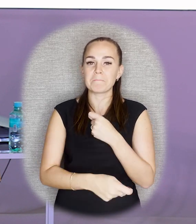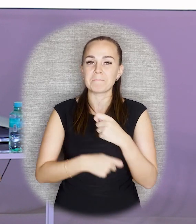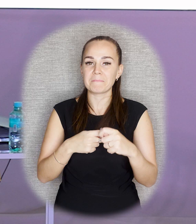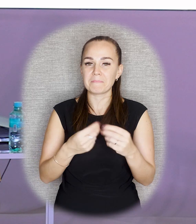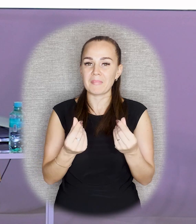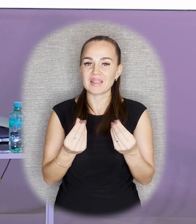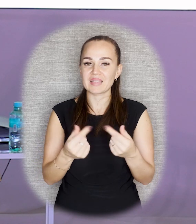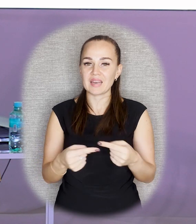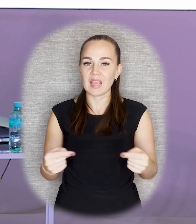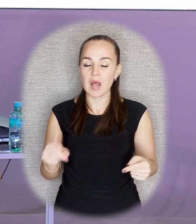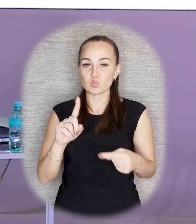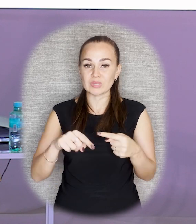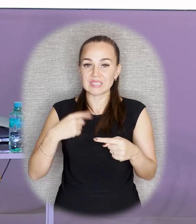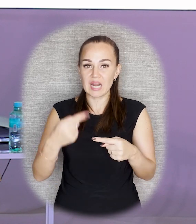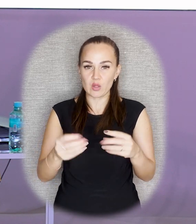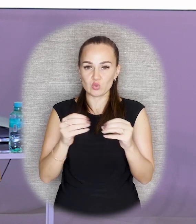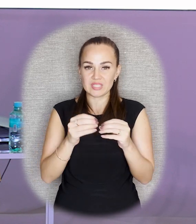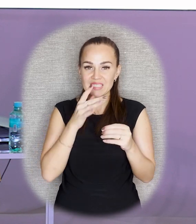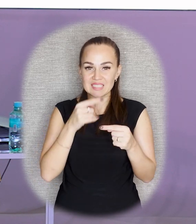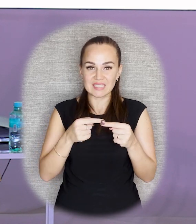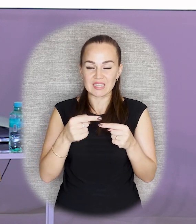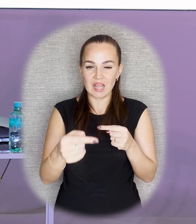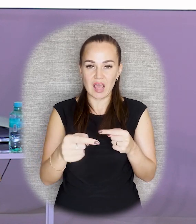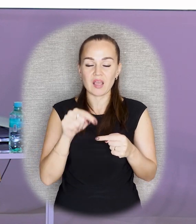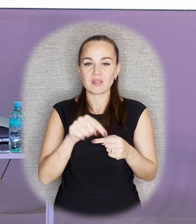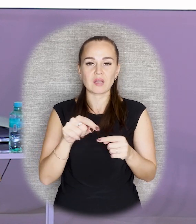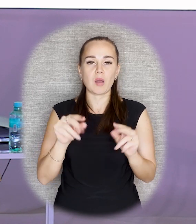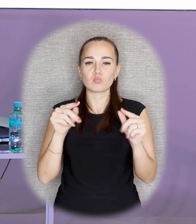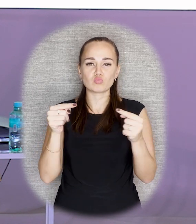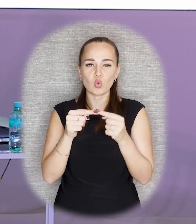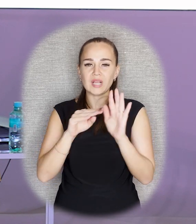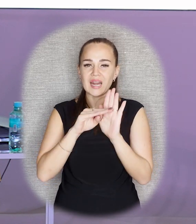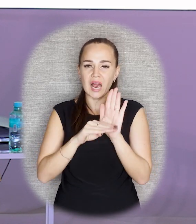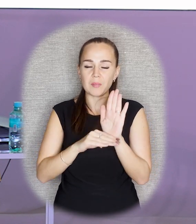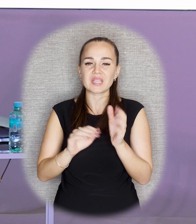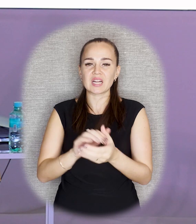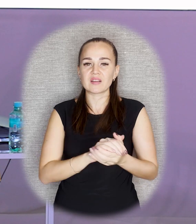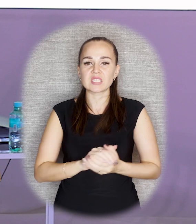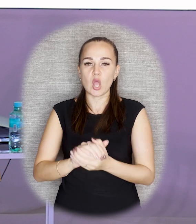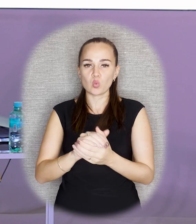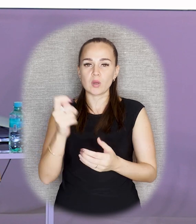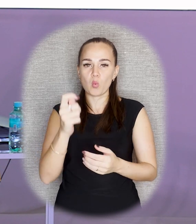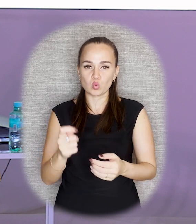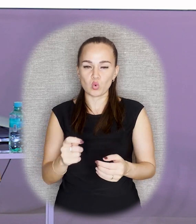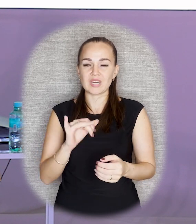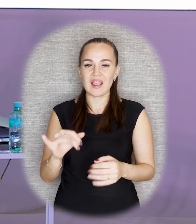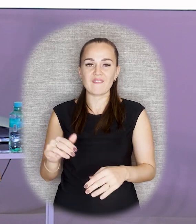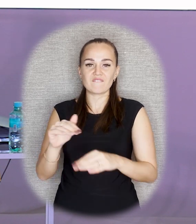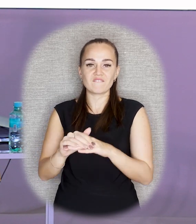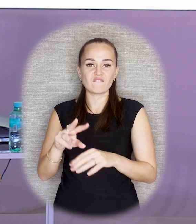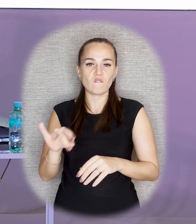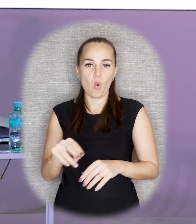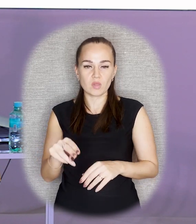что в следующее десятилетие это все регламентировалось союзом художников и фондом при нем.